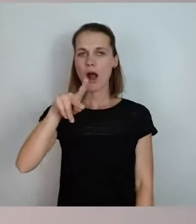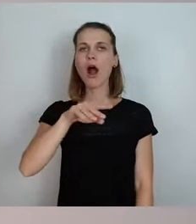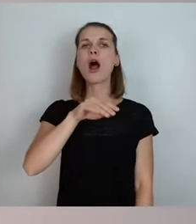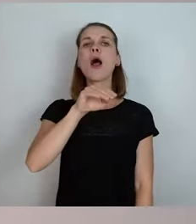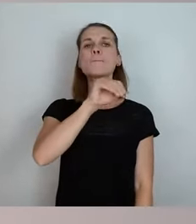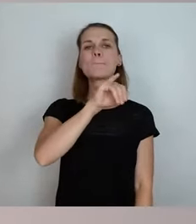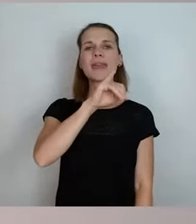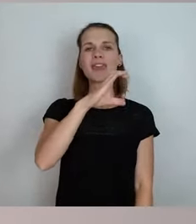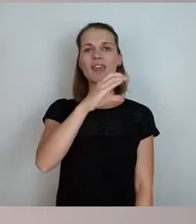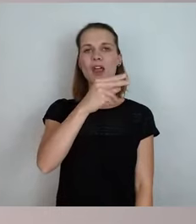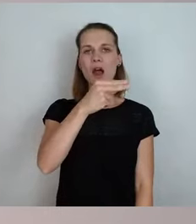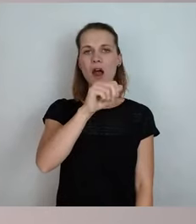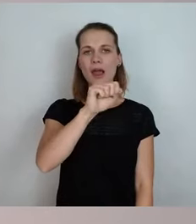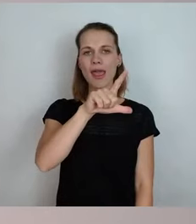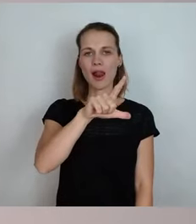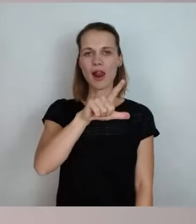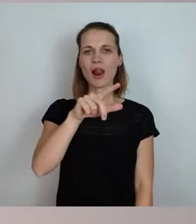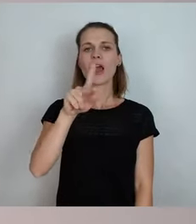Veranstaltungsformat.